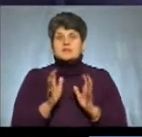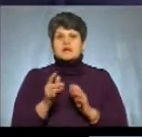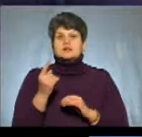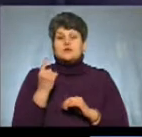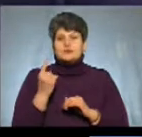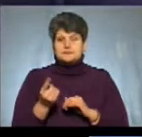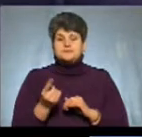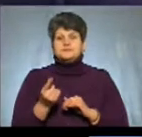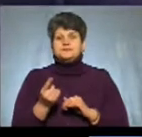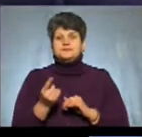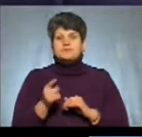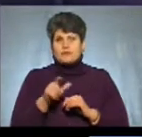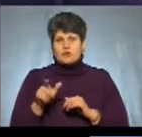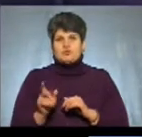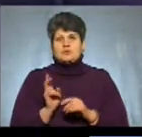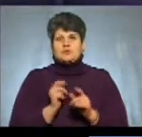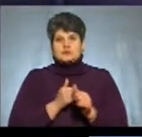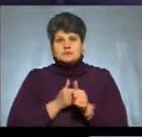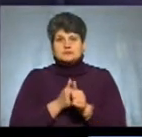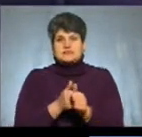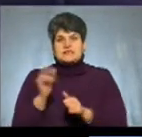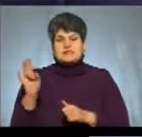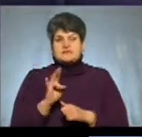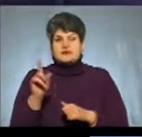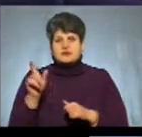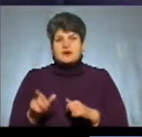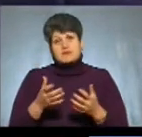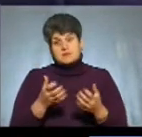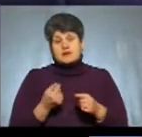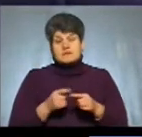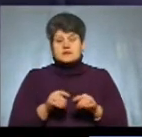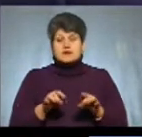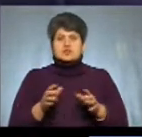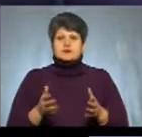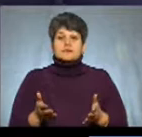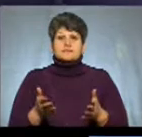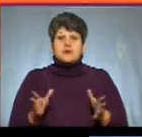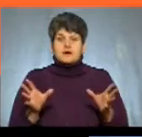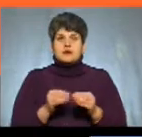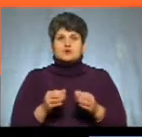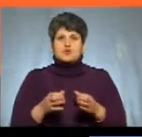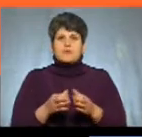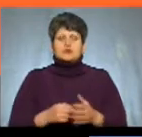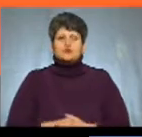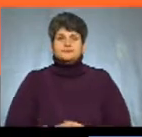і люди йдуть за священником. А він прийняв таке рішення разом з громадою.